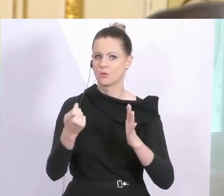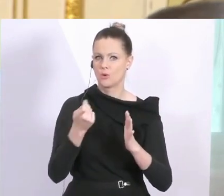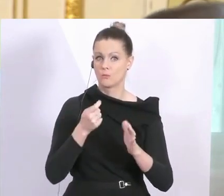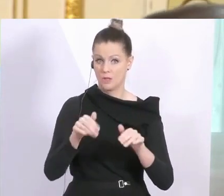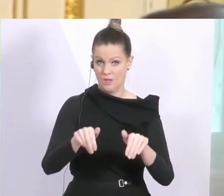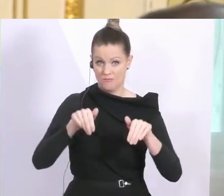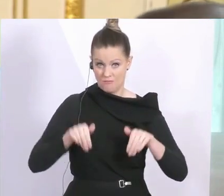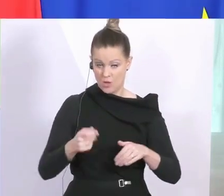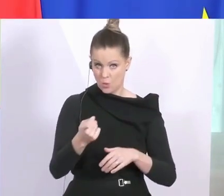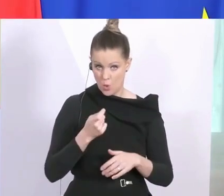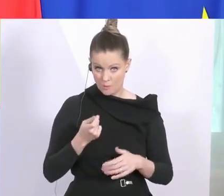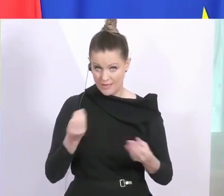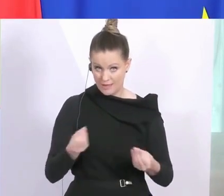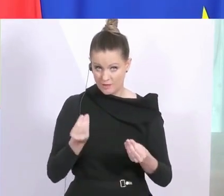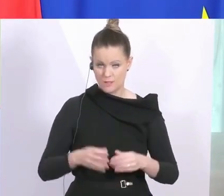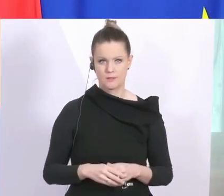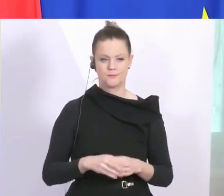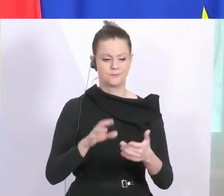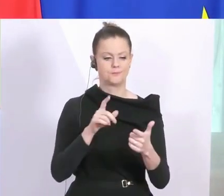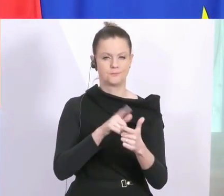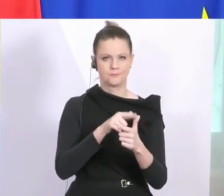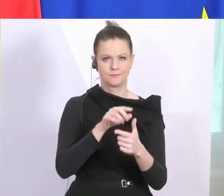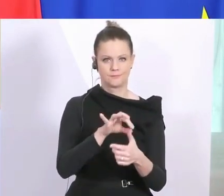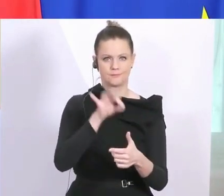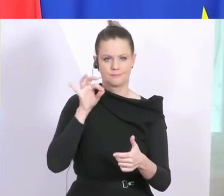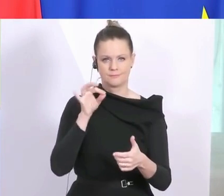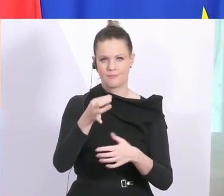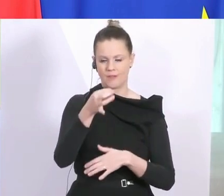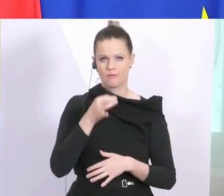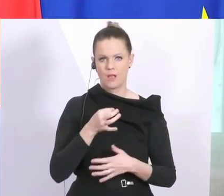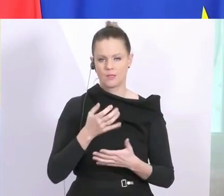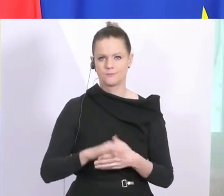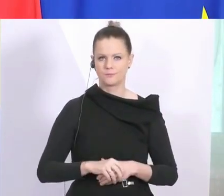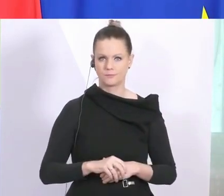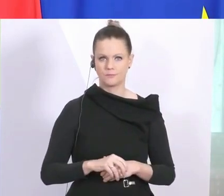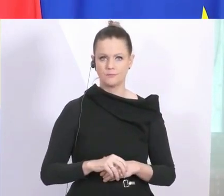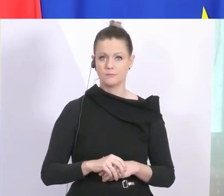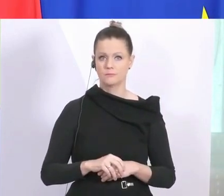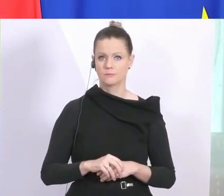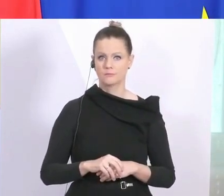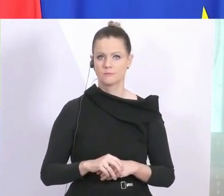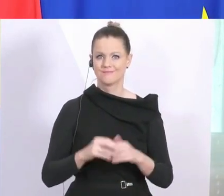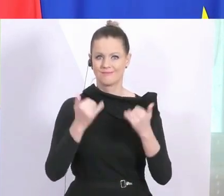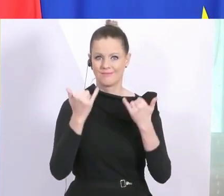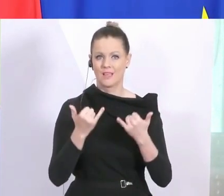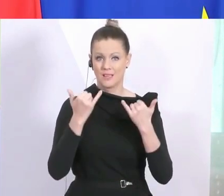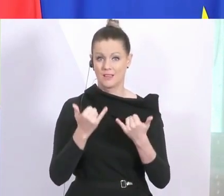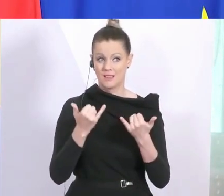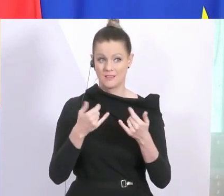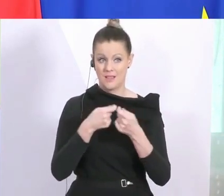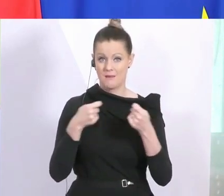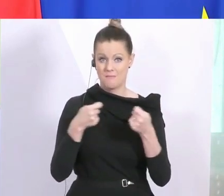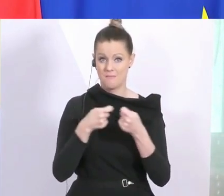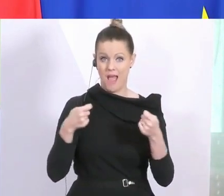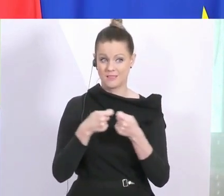geben? Also zur ersten Frage vielleicht. Der Punkt ist, wir sind schon bald am Ende der Fahnenstange, was unsere